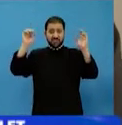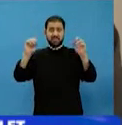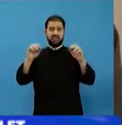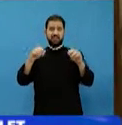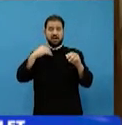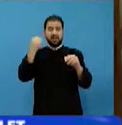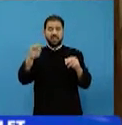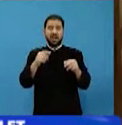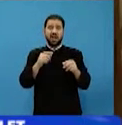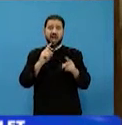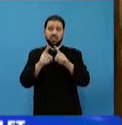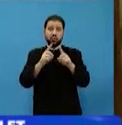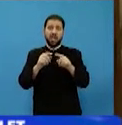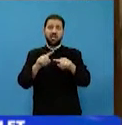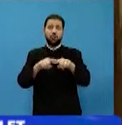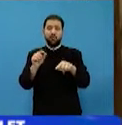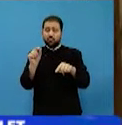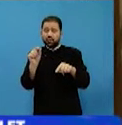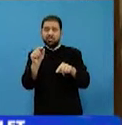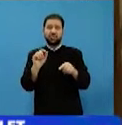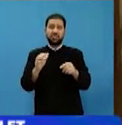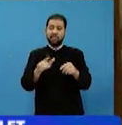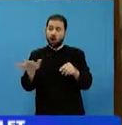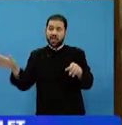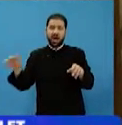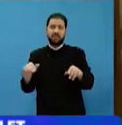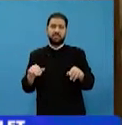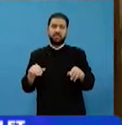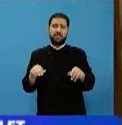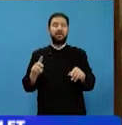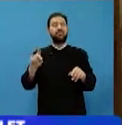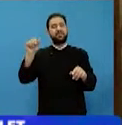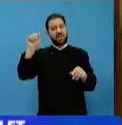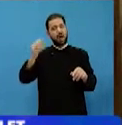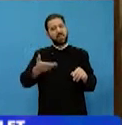necuvântătoarele. De altfel, în Grecia există nenumărate cărți despre